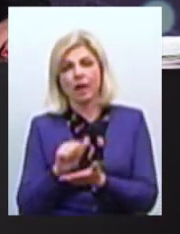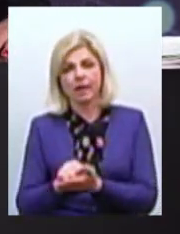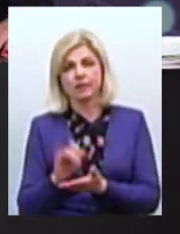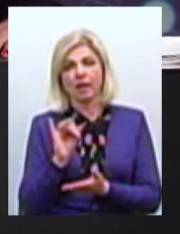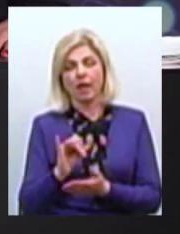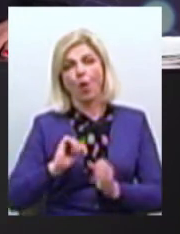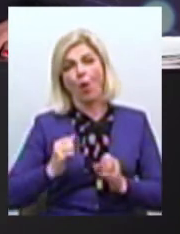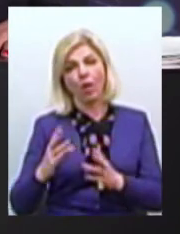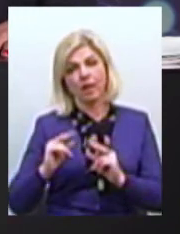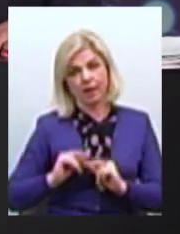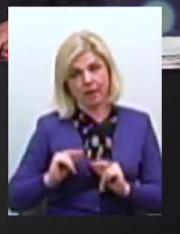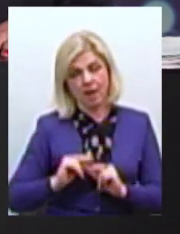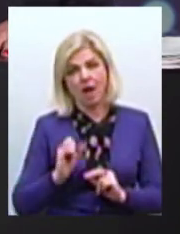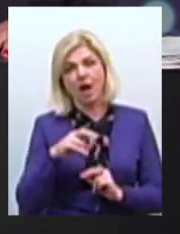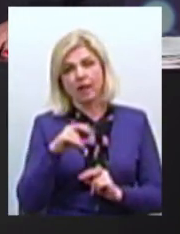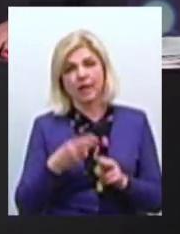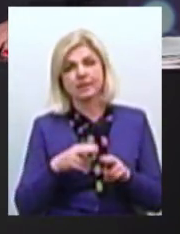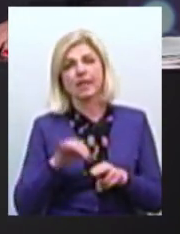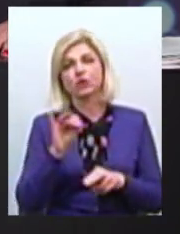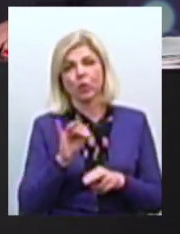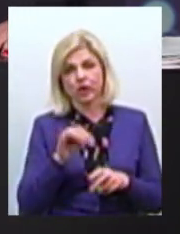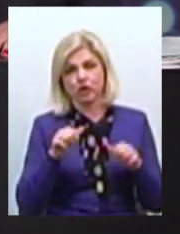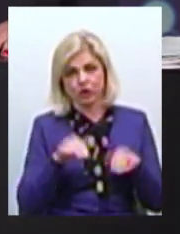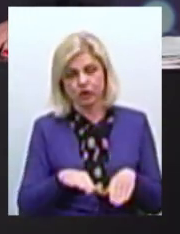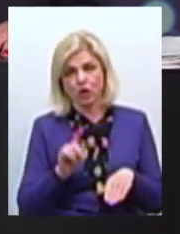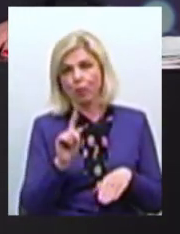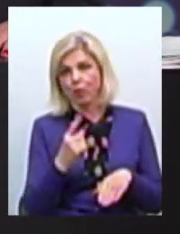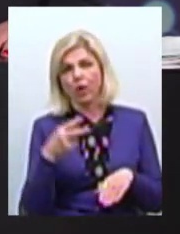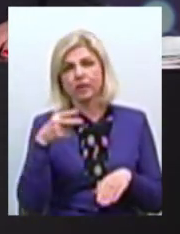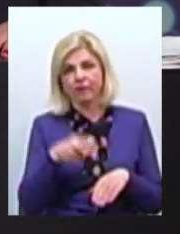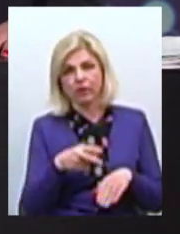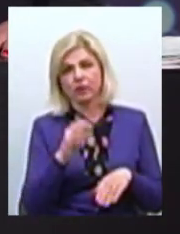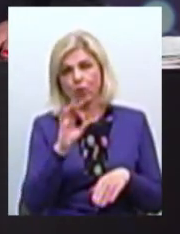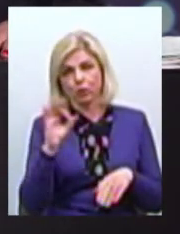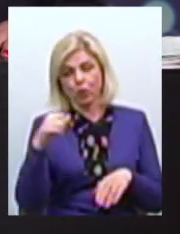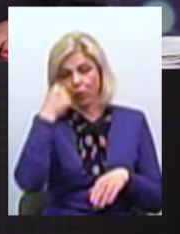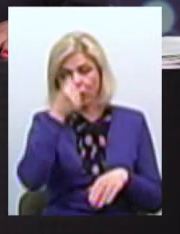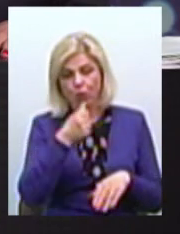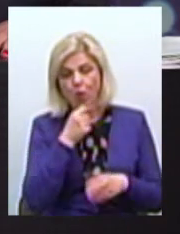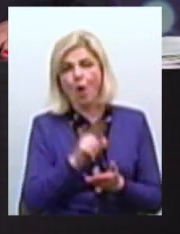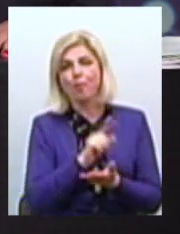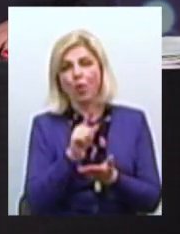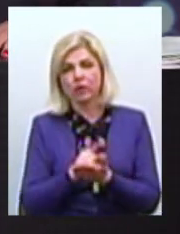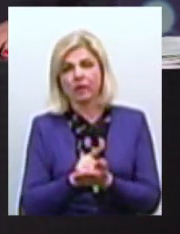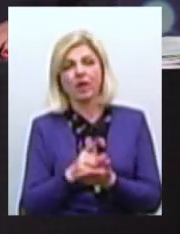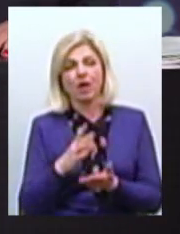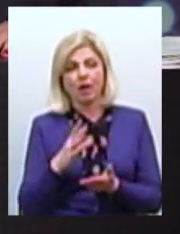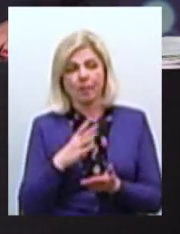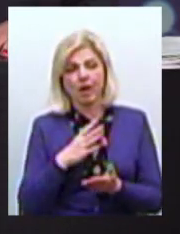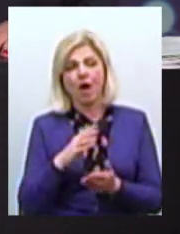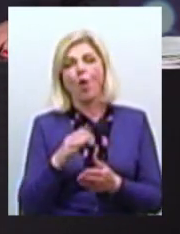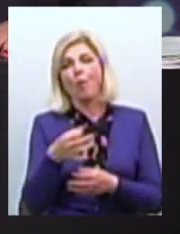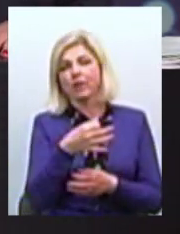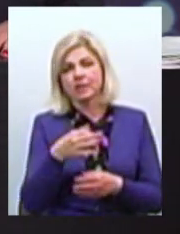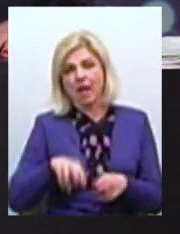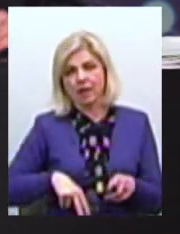колеги Але це історичне рішення Тому що З 2020 року Ці повноваження Належали Власній адміністрації